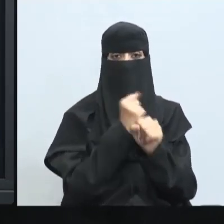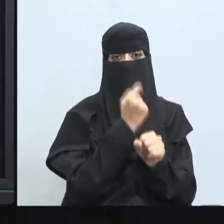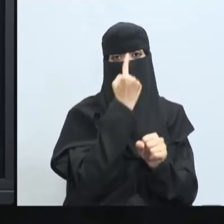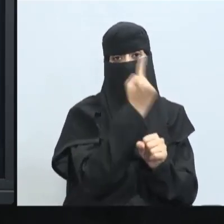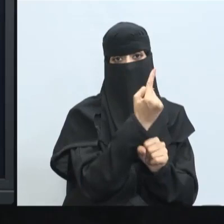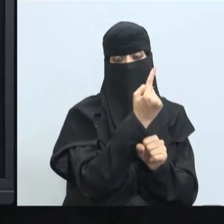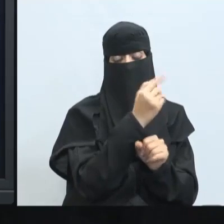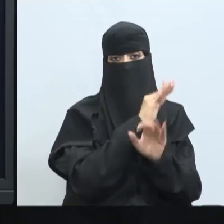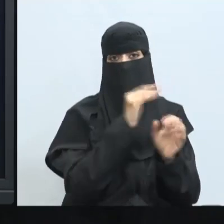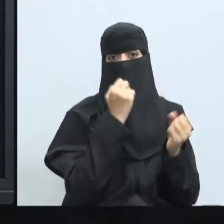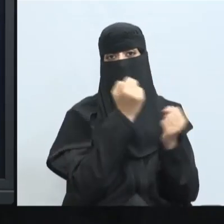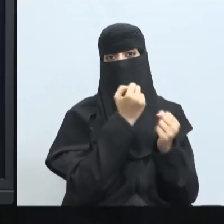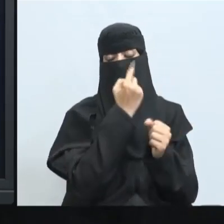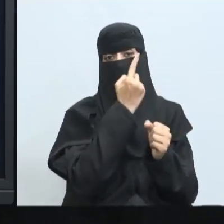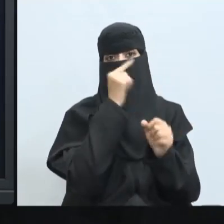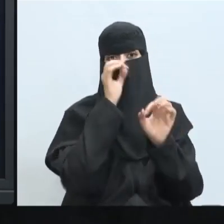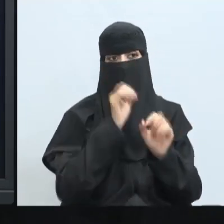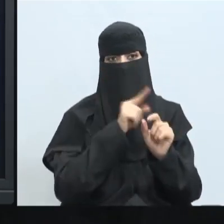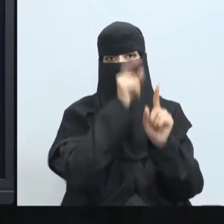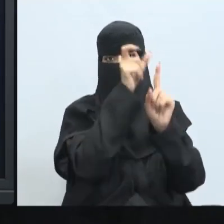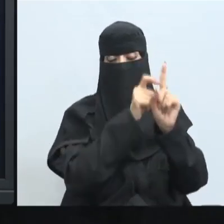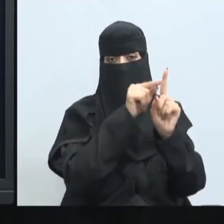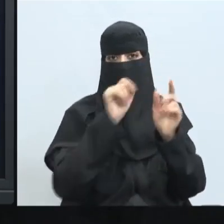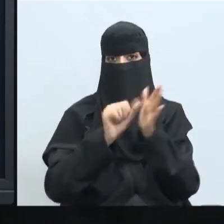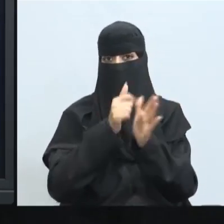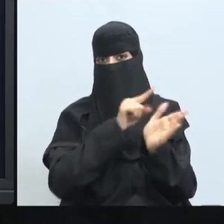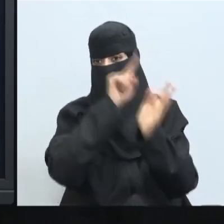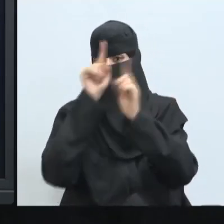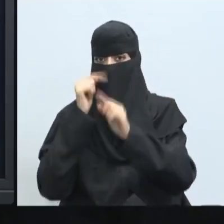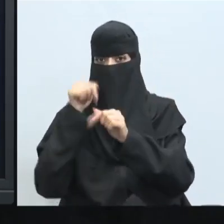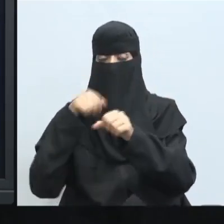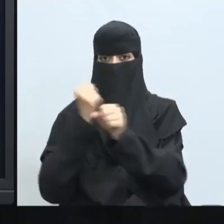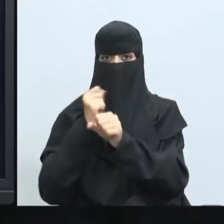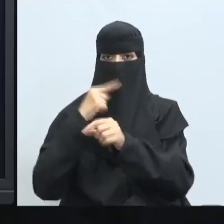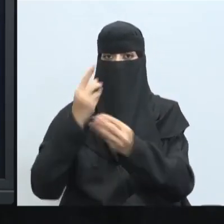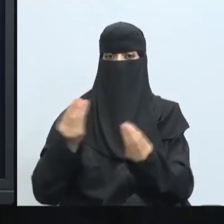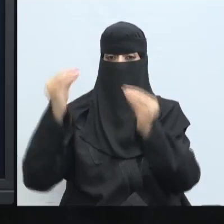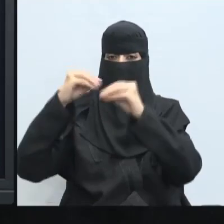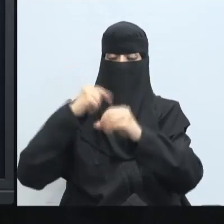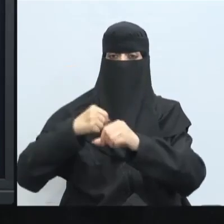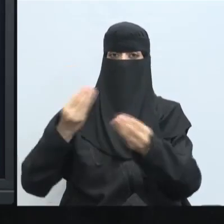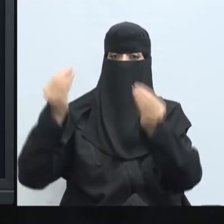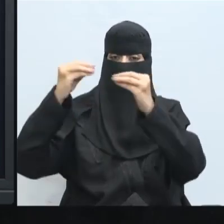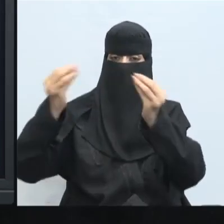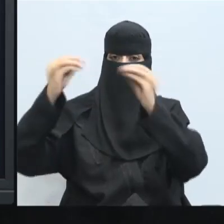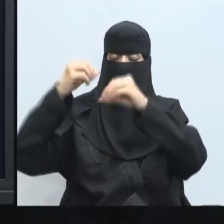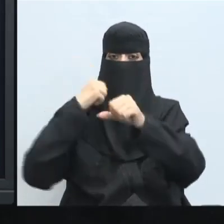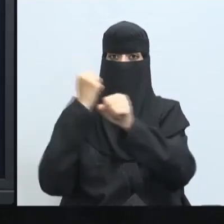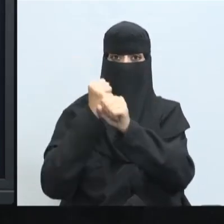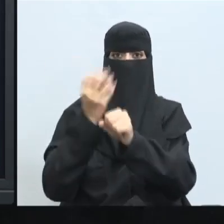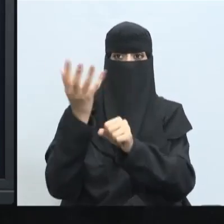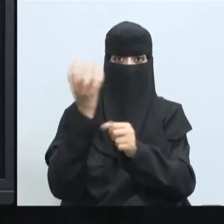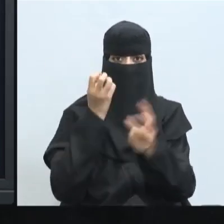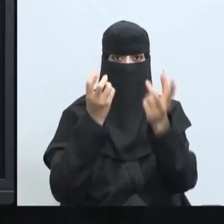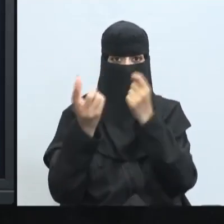عمل جديد هو يحتاج إلى الخبرة يحتاج إلى الموارسة وبالتالي كلما كان هناك زيادة في العمل كلما اكتسب الخبرة